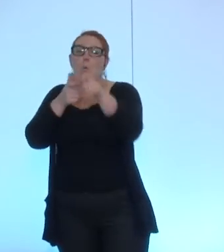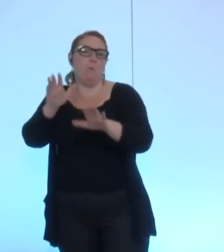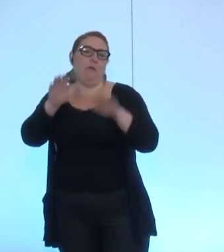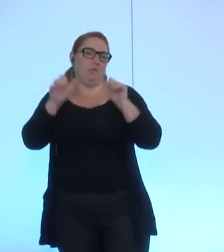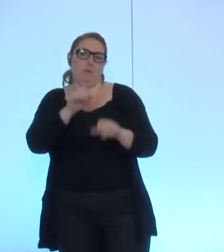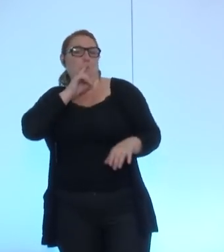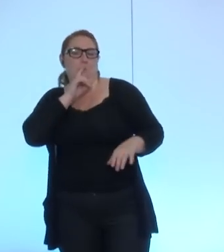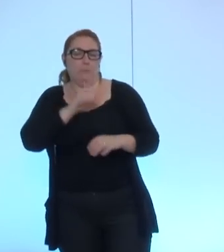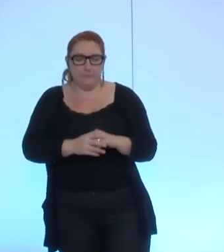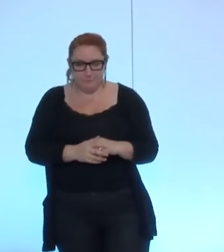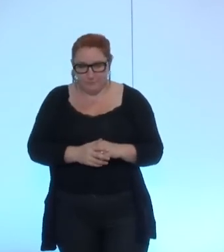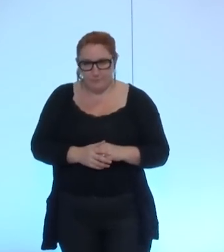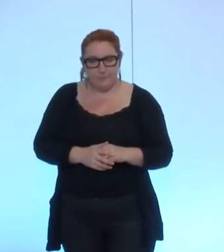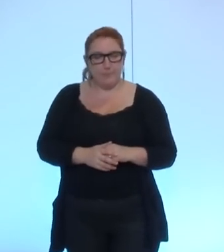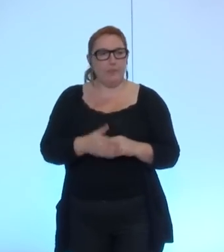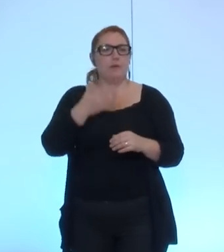oui